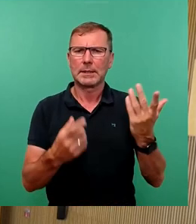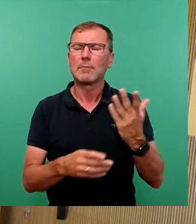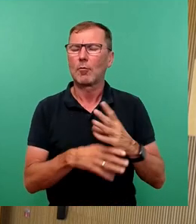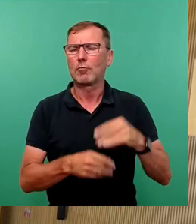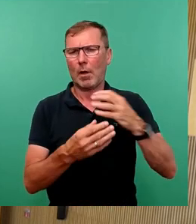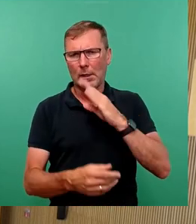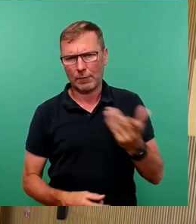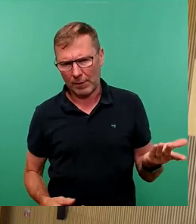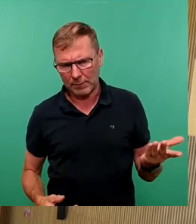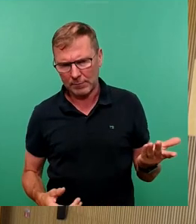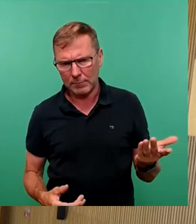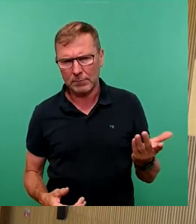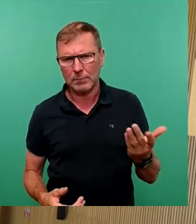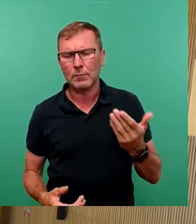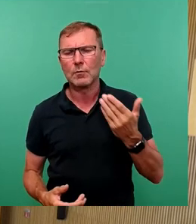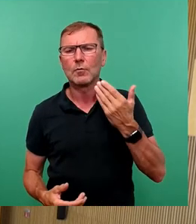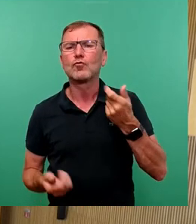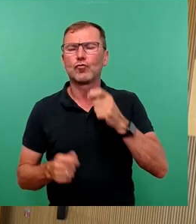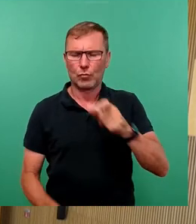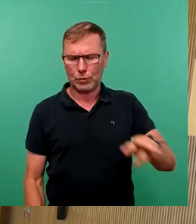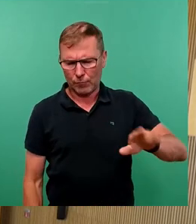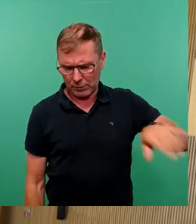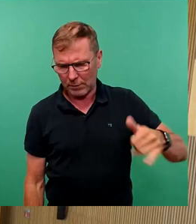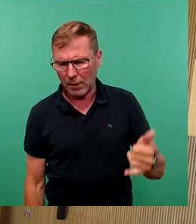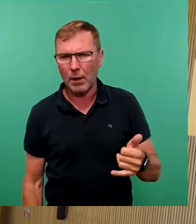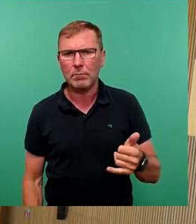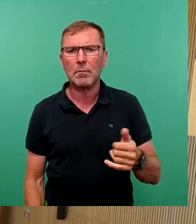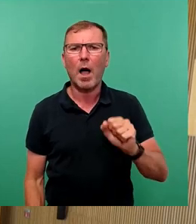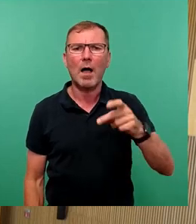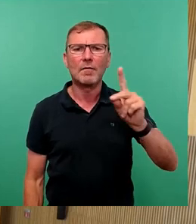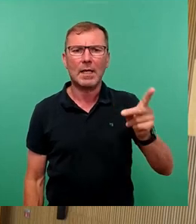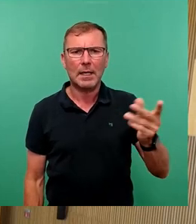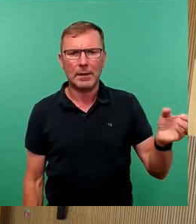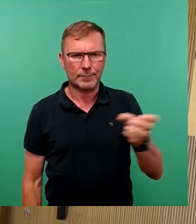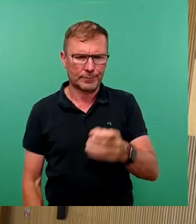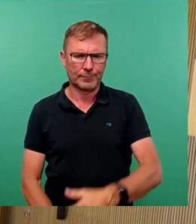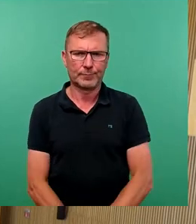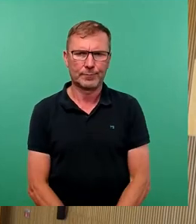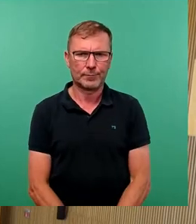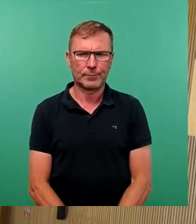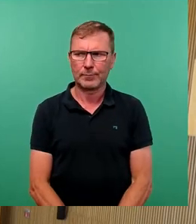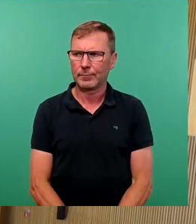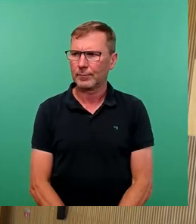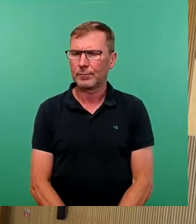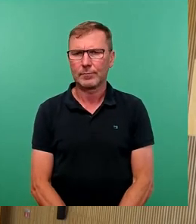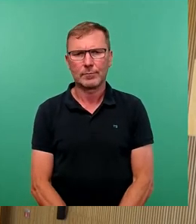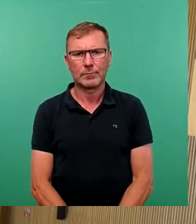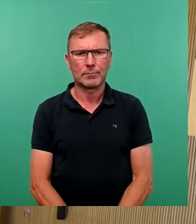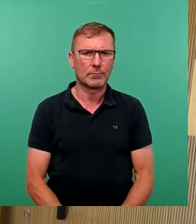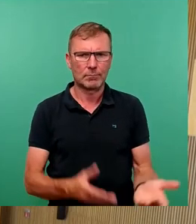ja, dann später Schlusswort. AfD, Herr Gielke. Oder macht Herr Pinker, bitte.